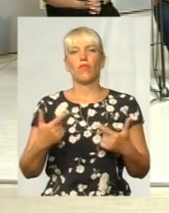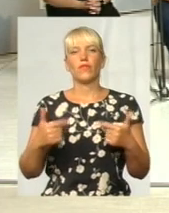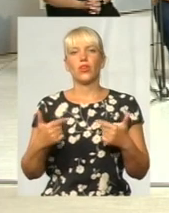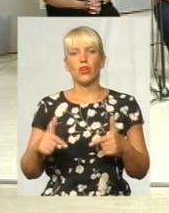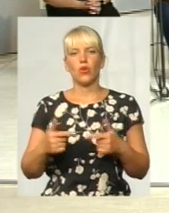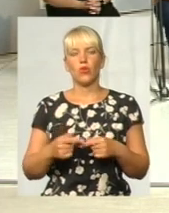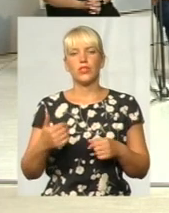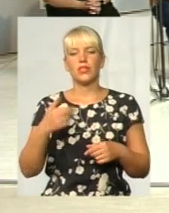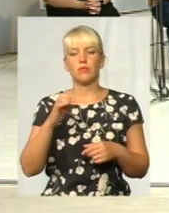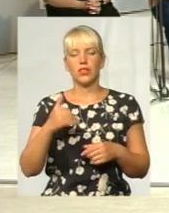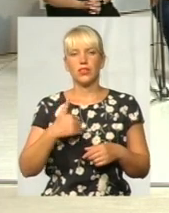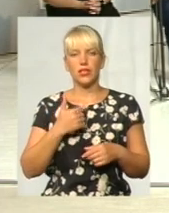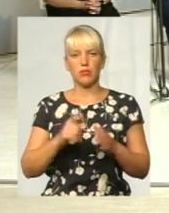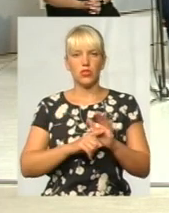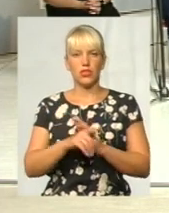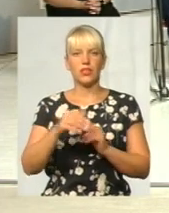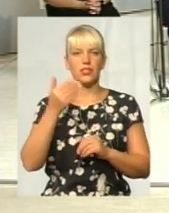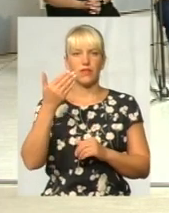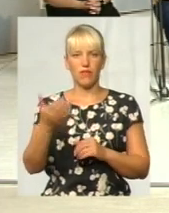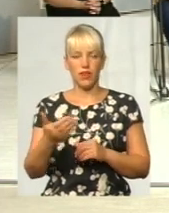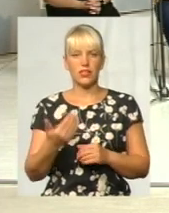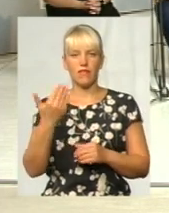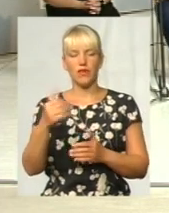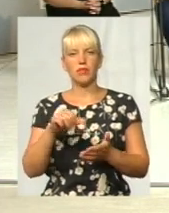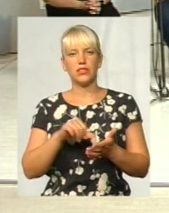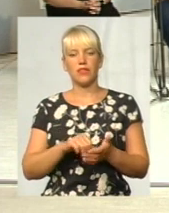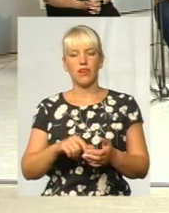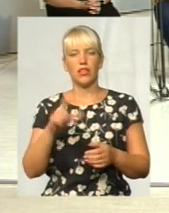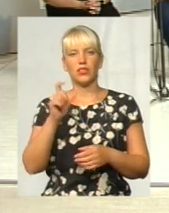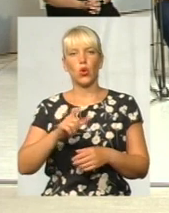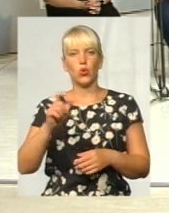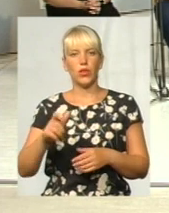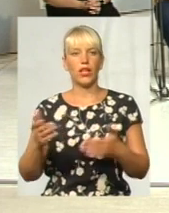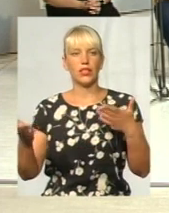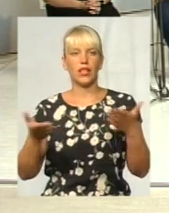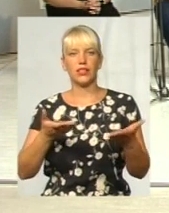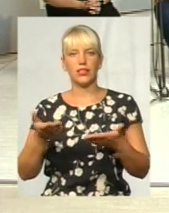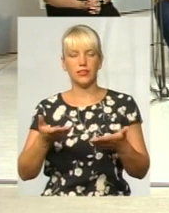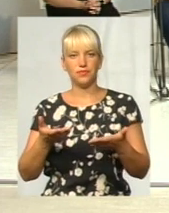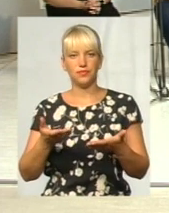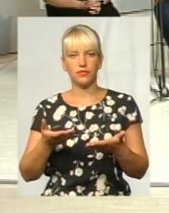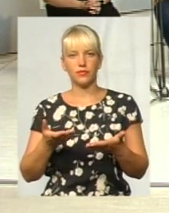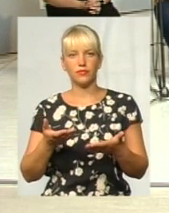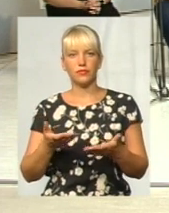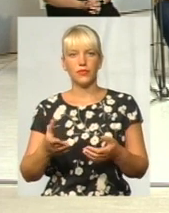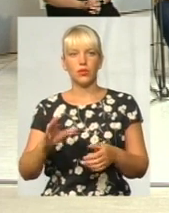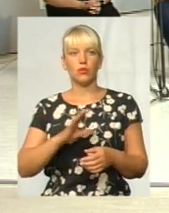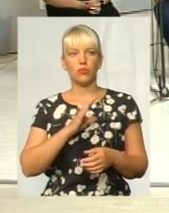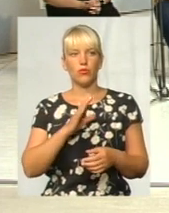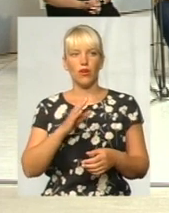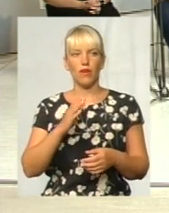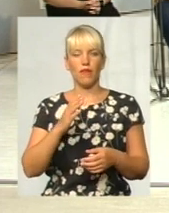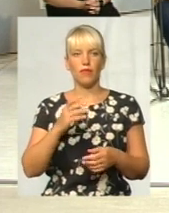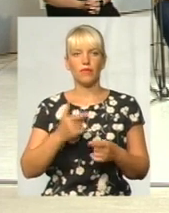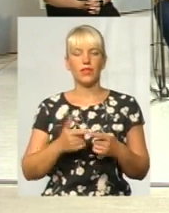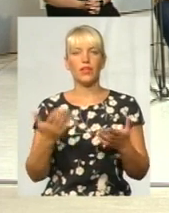розпочати з вас, пані Валентину. Ви представляєте людей, які волею долі об'єднала